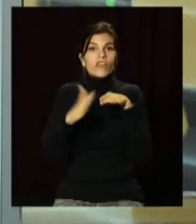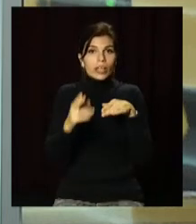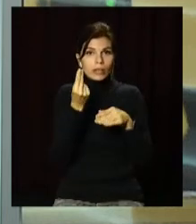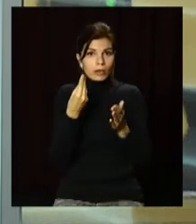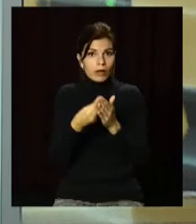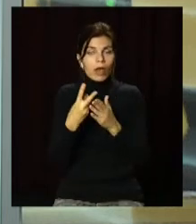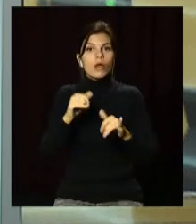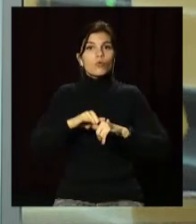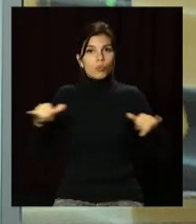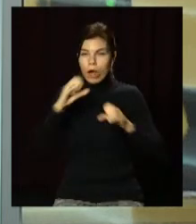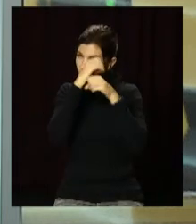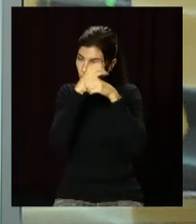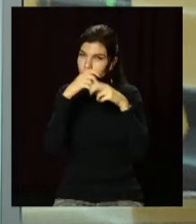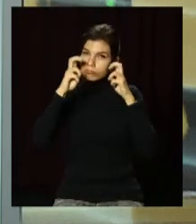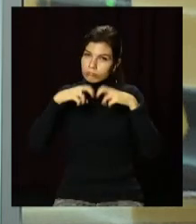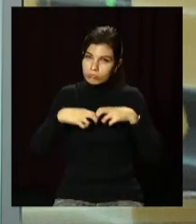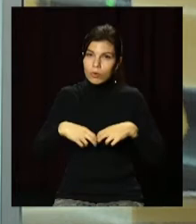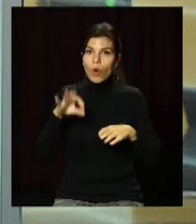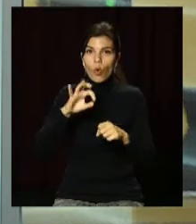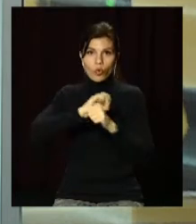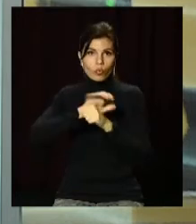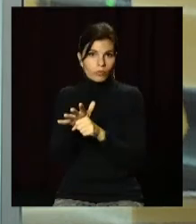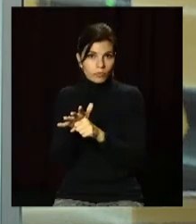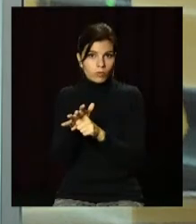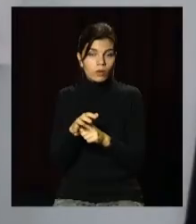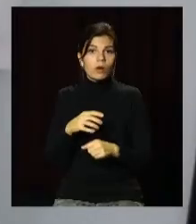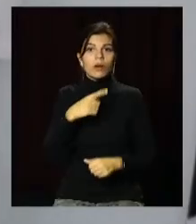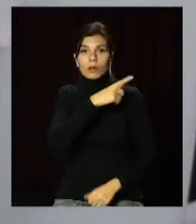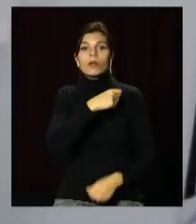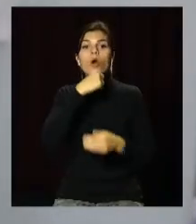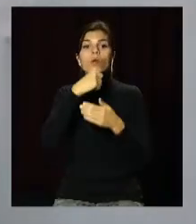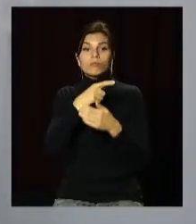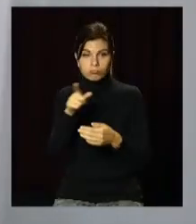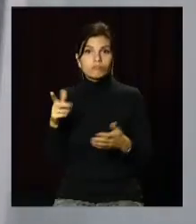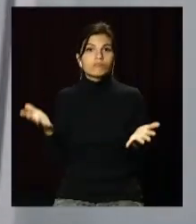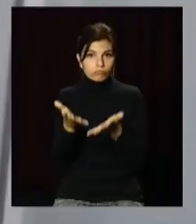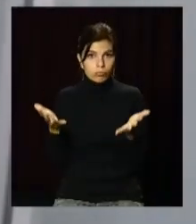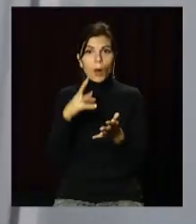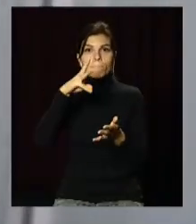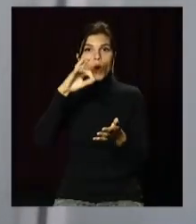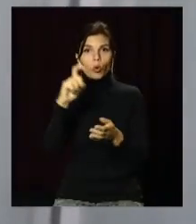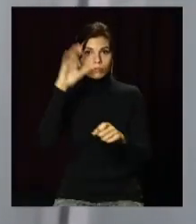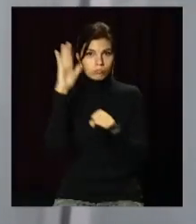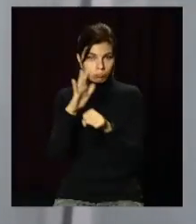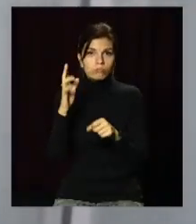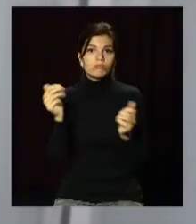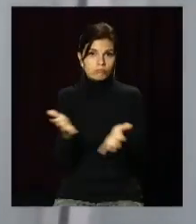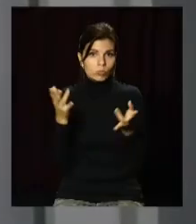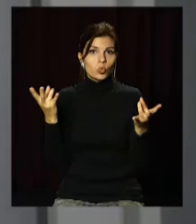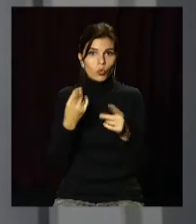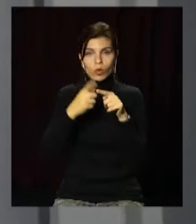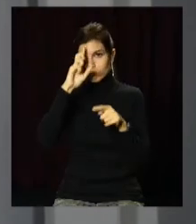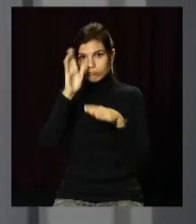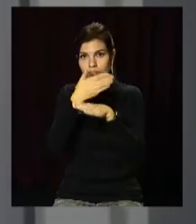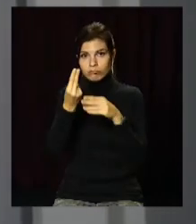збільшення потужності лабораторій з діагностики ковід-19. Посадовці підтримали ініціативу МОЗ і перерозподілили видатки держбюджету.